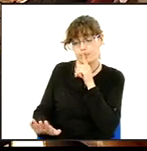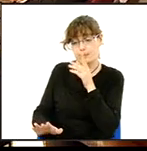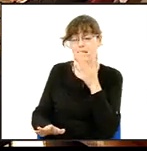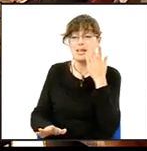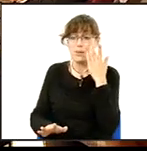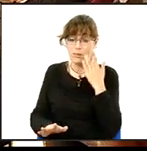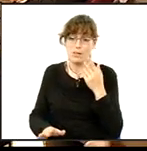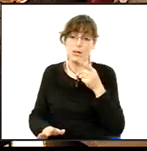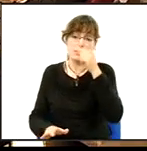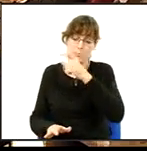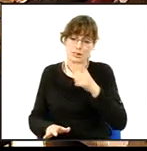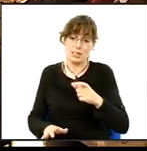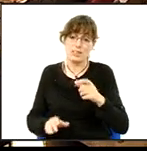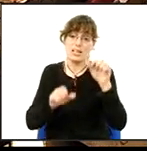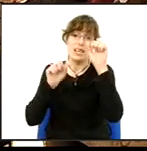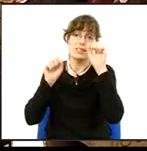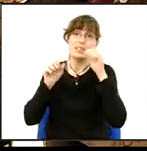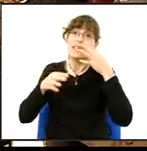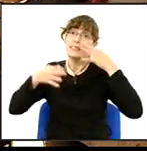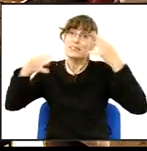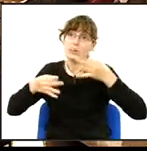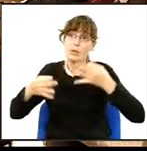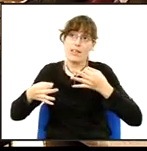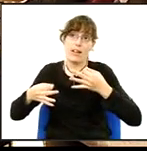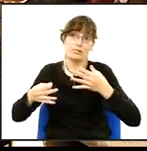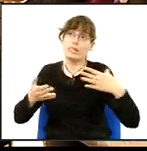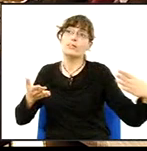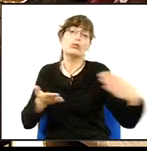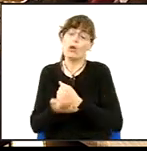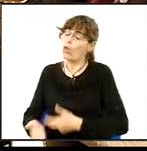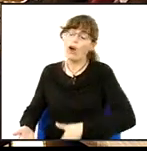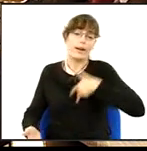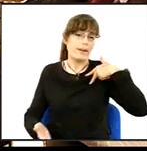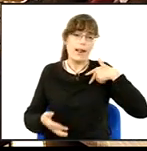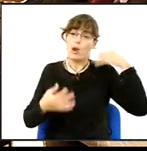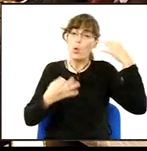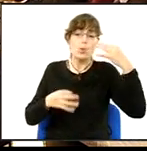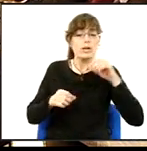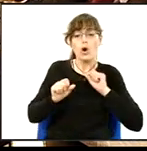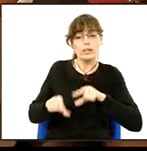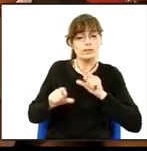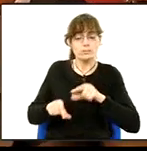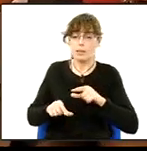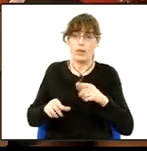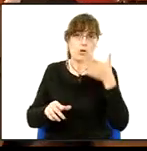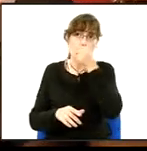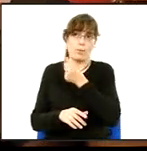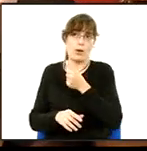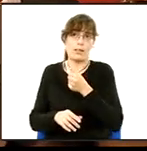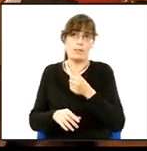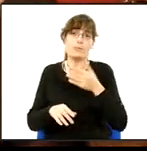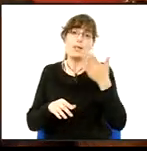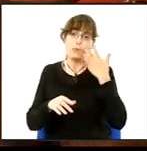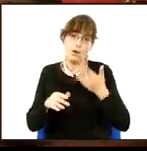atacs d'inseguretat és qualsevol persona. No pot associar-ho a la immigració. Li agradaria que fos respectuós amb això. Gràcies. Per tornar a